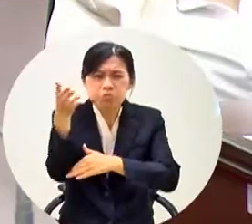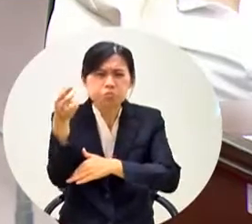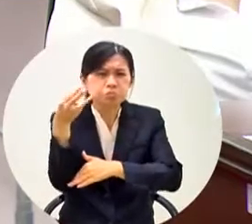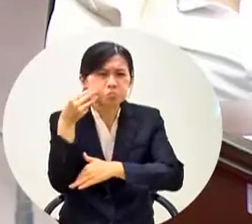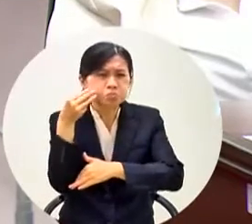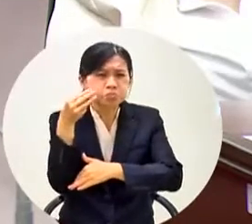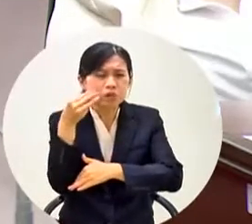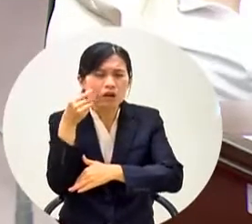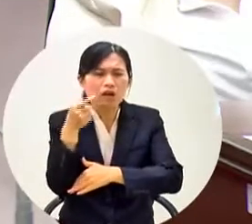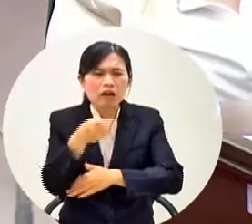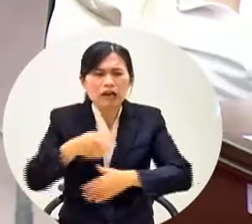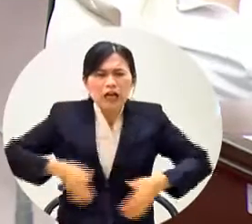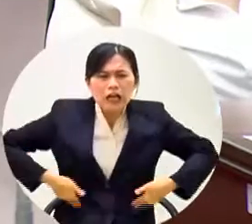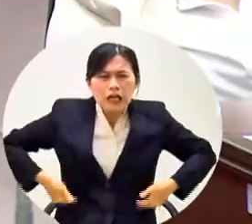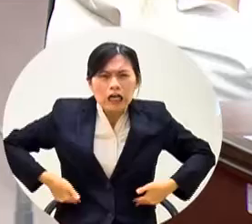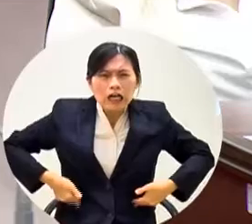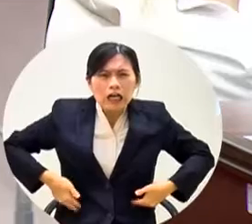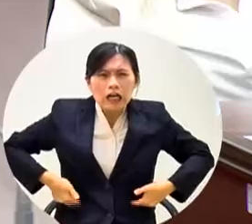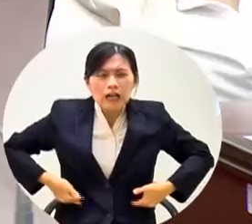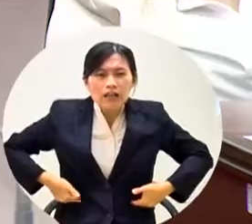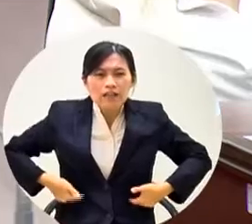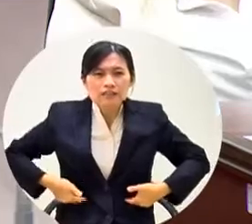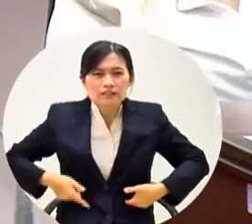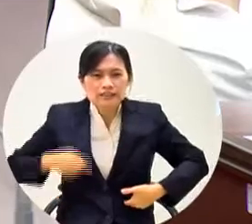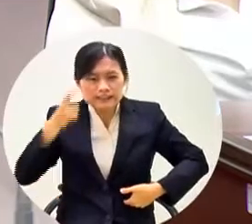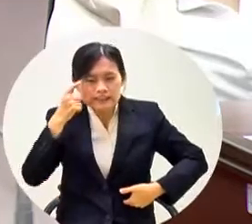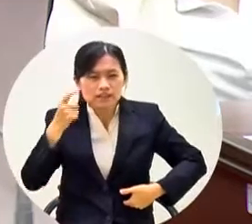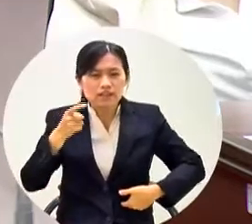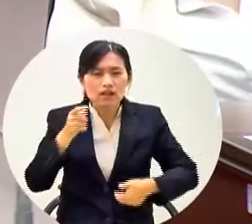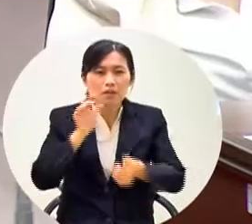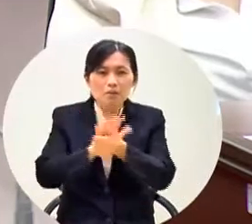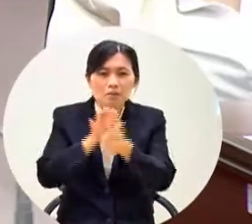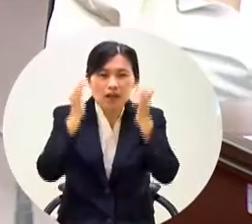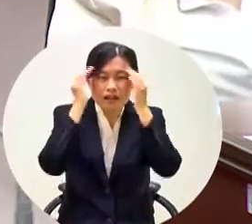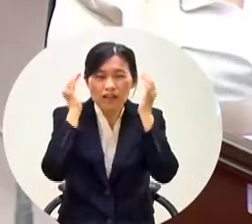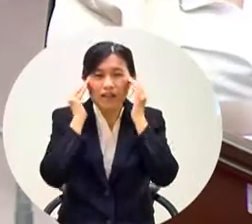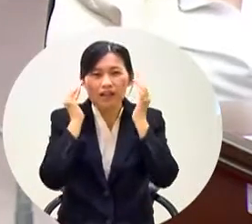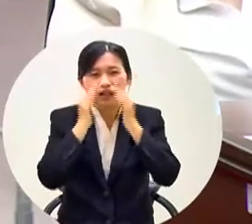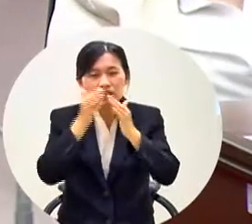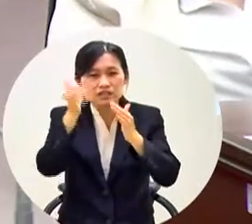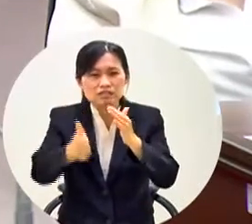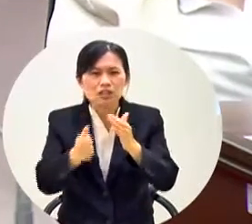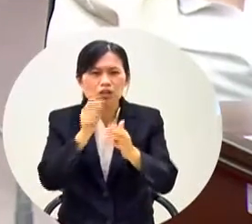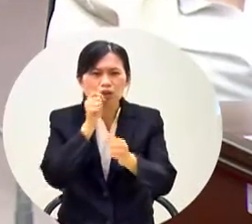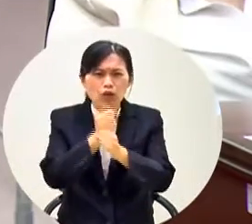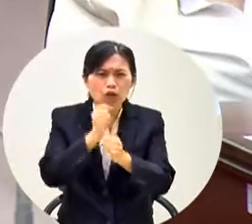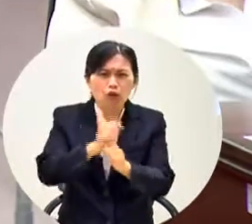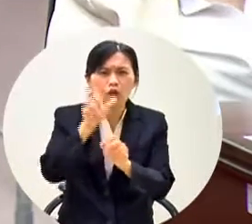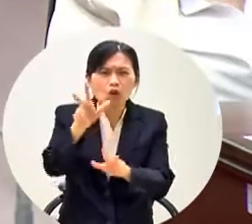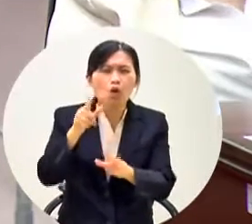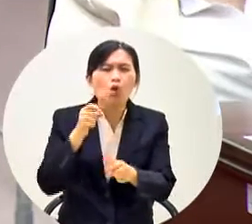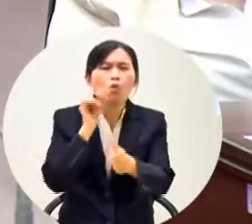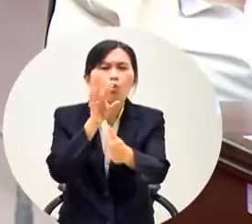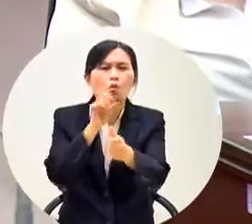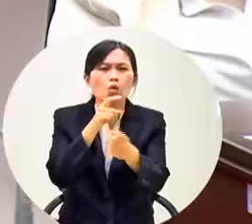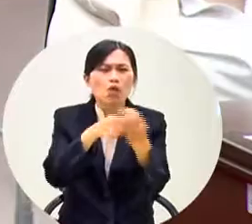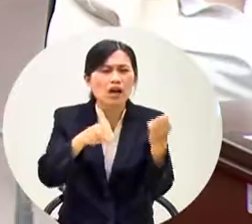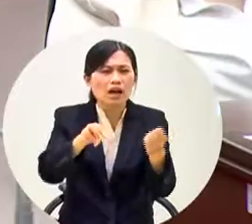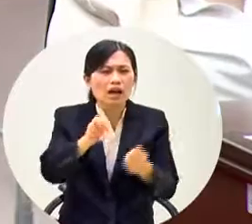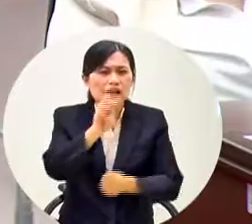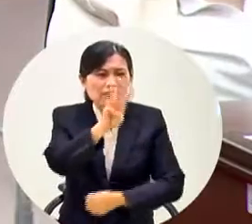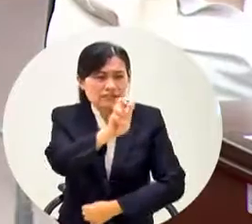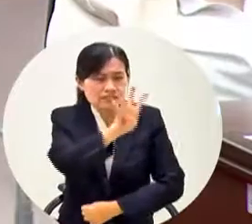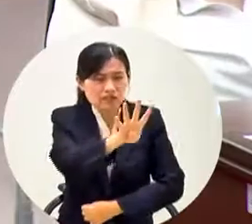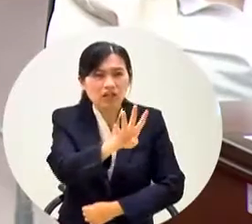原來就是要滿足韓市長那一天他說他裝完空氣基金我告訴你那三十四家我們還有三百二十四家